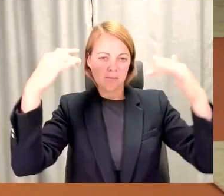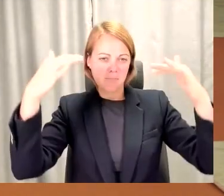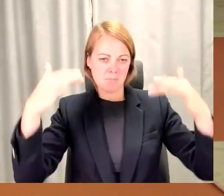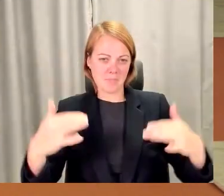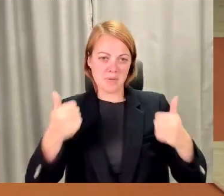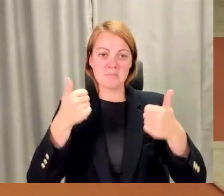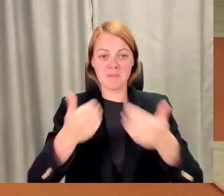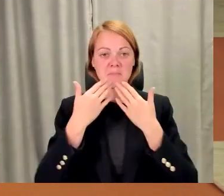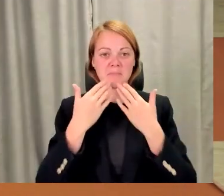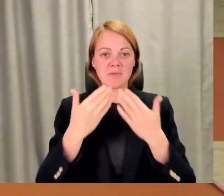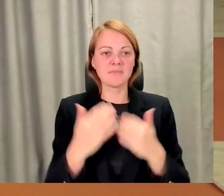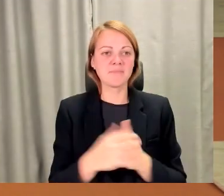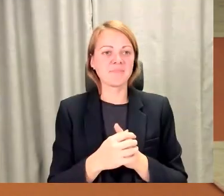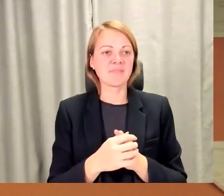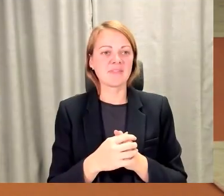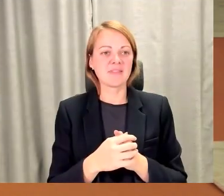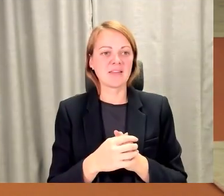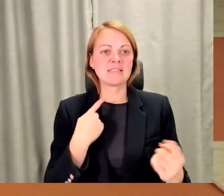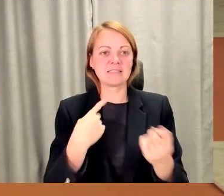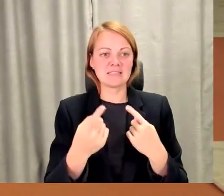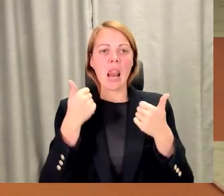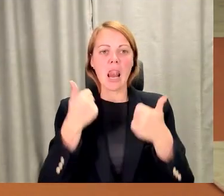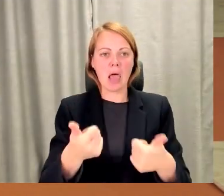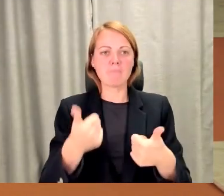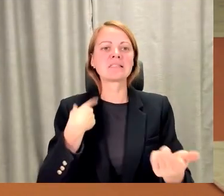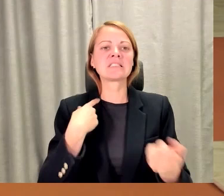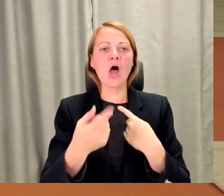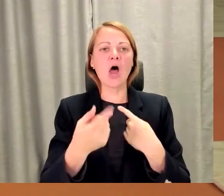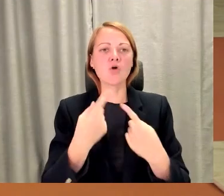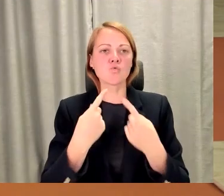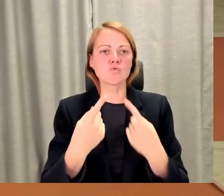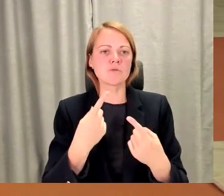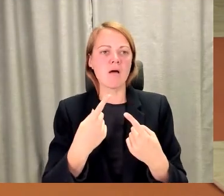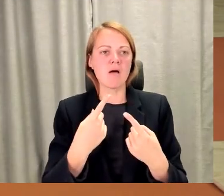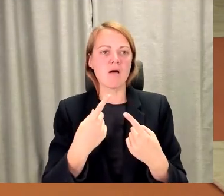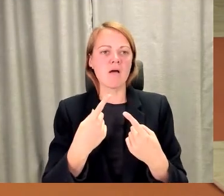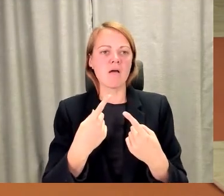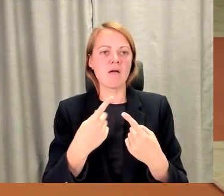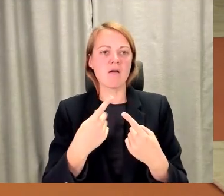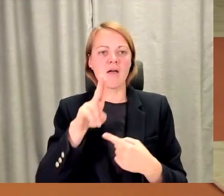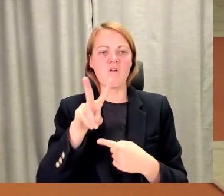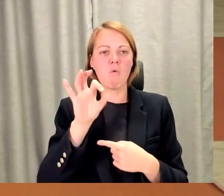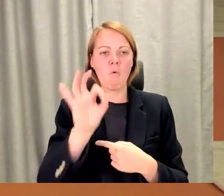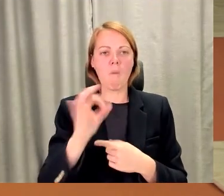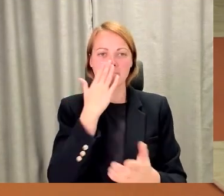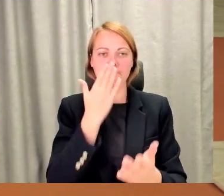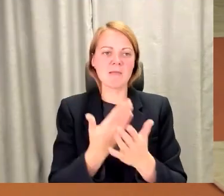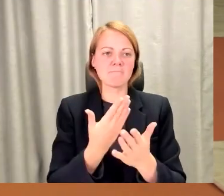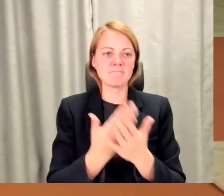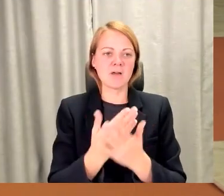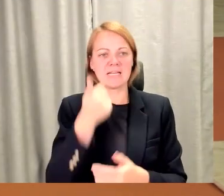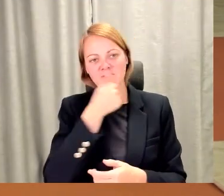saruna. Mēs vienojamies par labu sarunu. nevaldības organizācijas, piemēram, vai mēs katrs indalkamies cilvēku, jā. Linda,